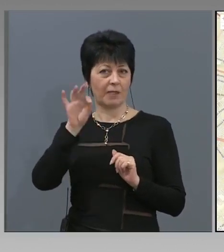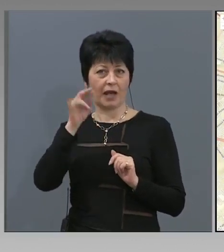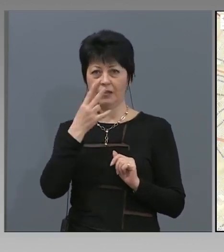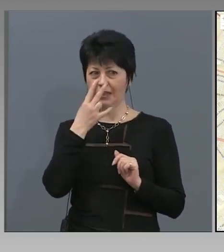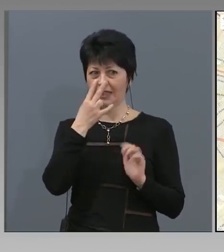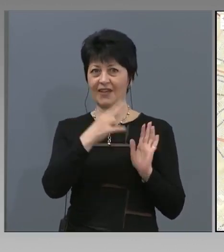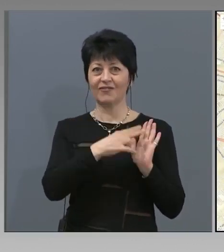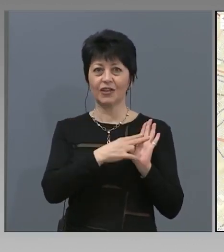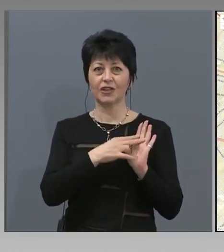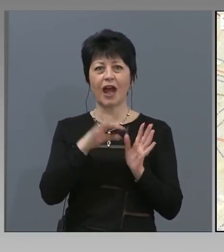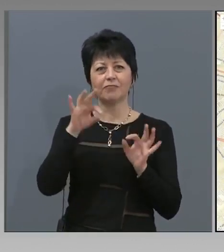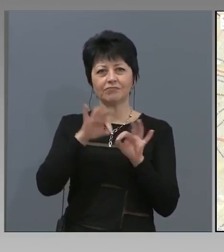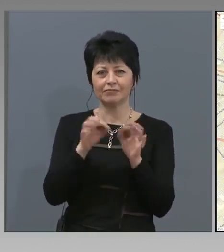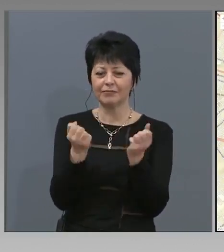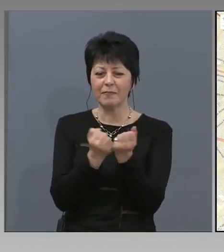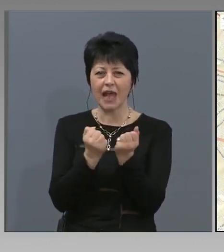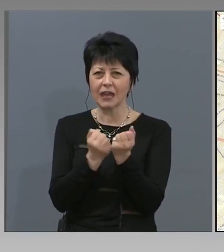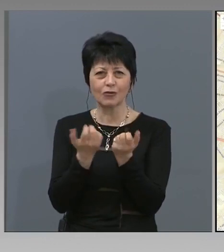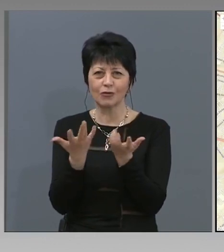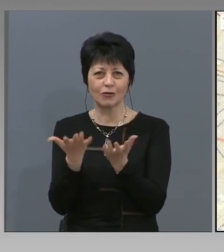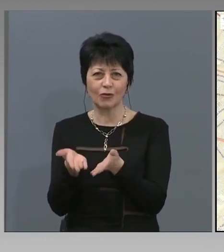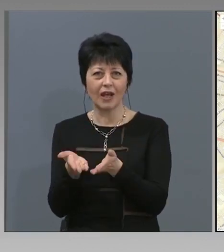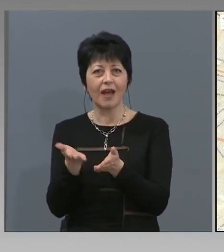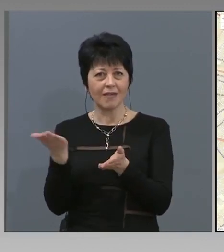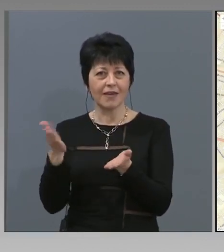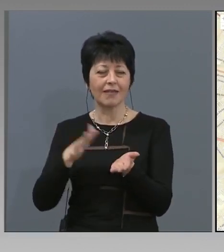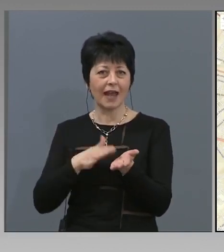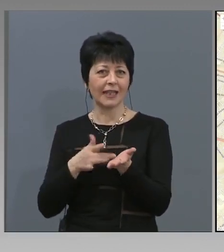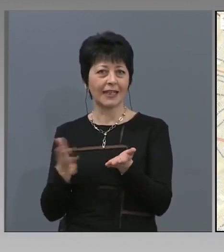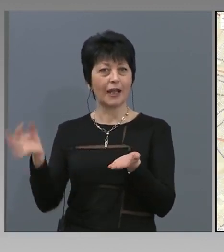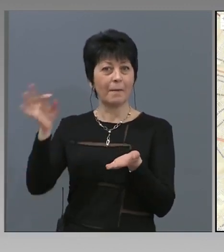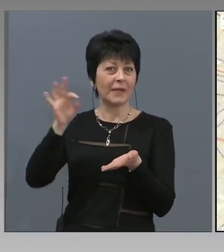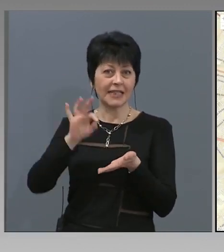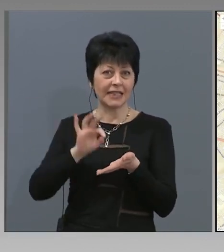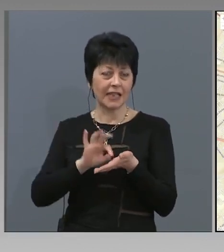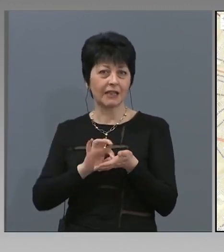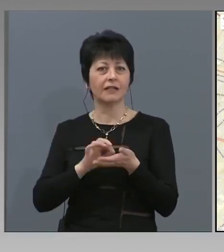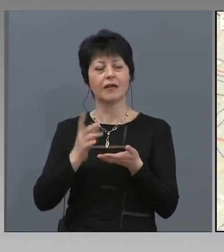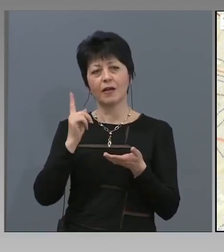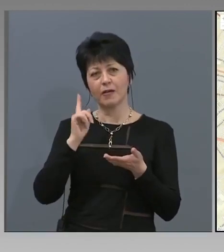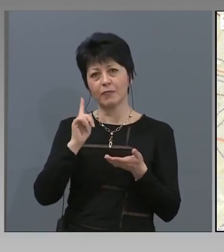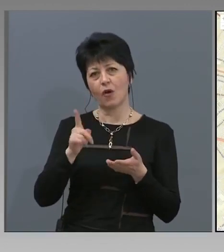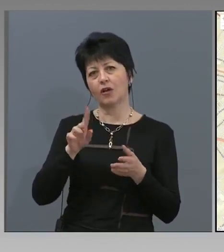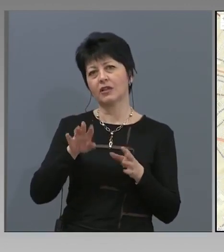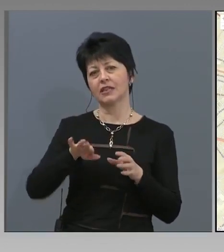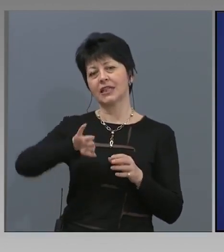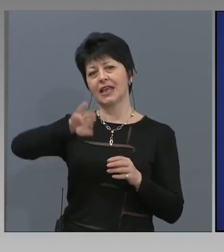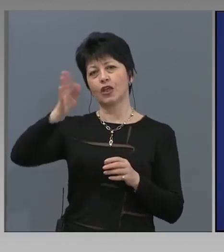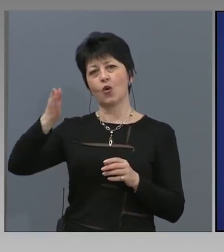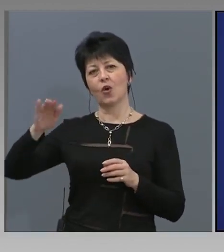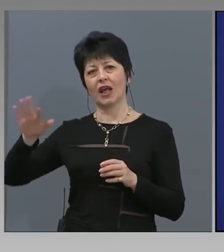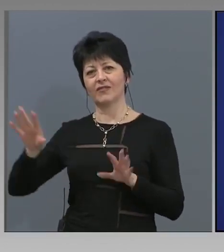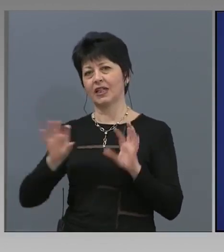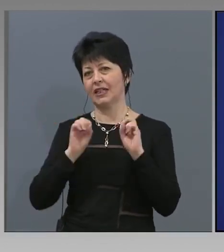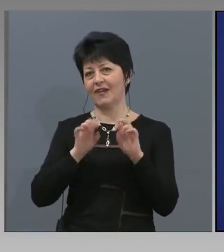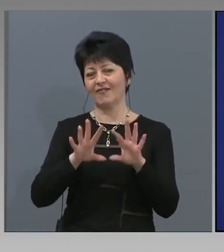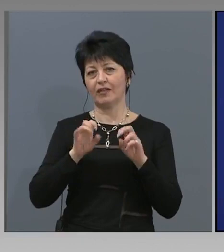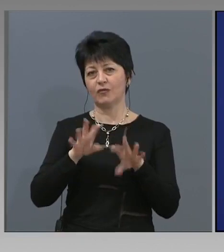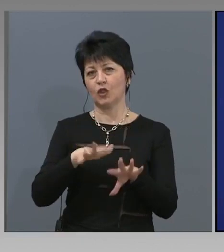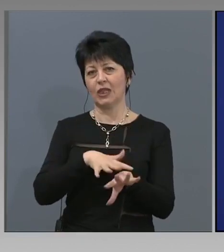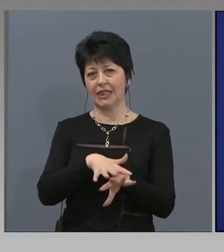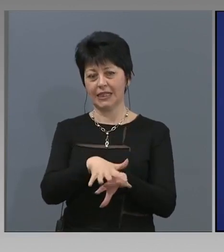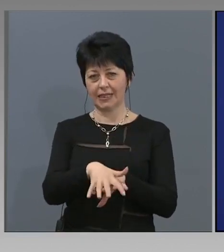вижда локацията, данните пристигат и могат да се обработват с географските информационни системи, за които ще стане въпрос